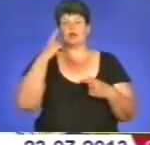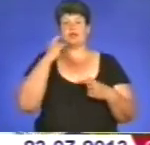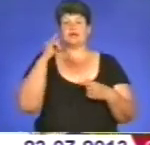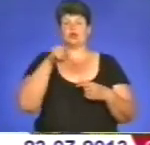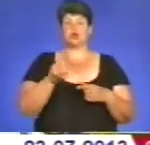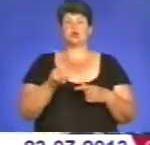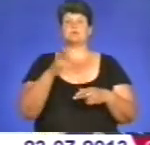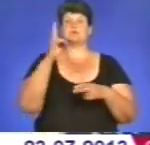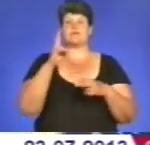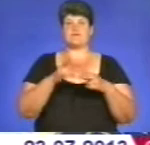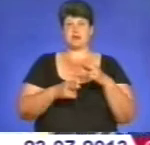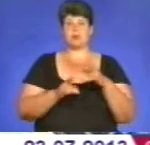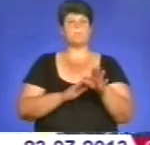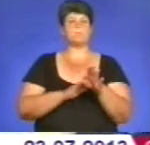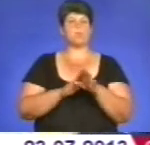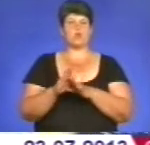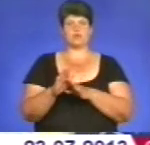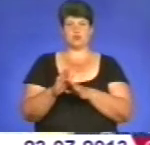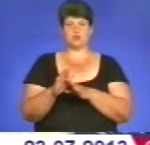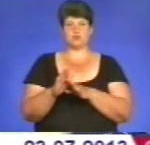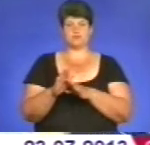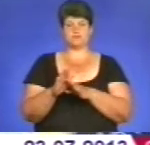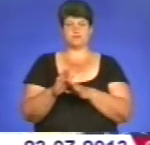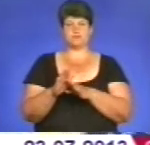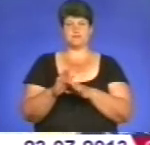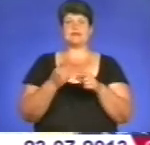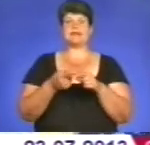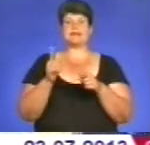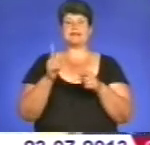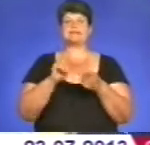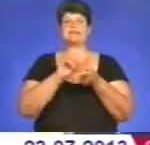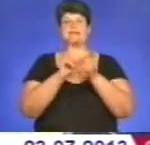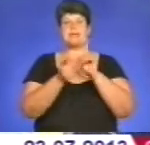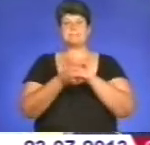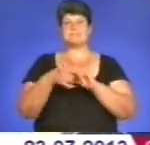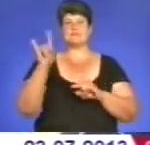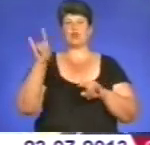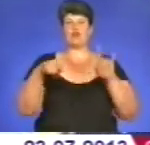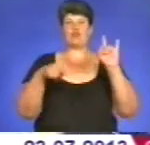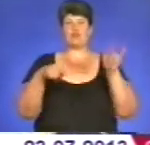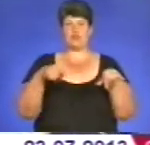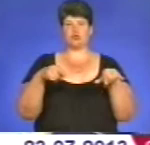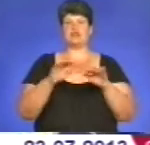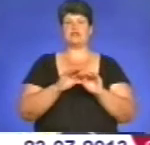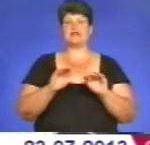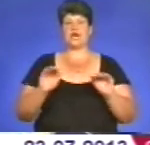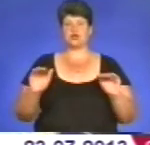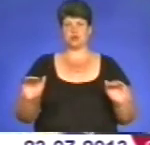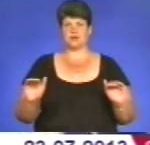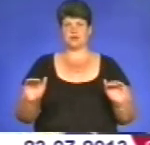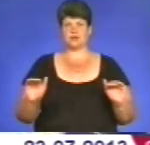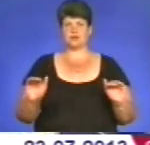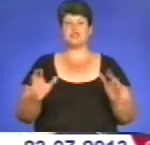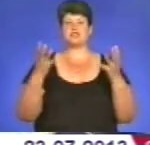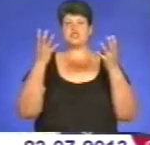щоб завершити повністю заміну вікон на пластику в дитячому садку, це